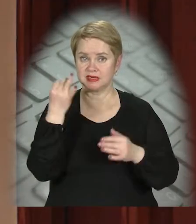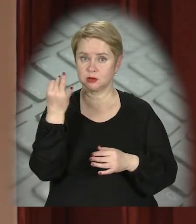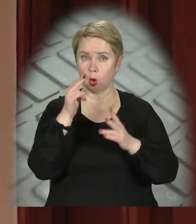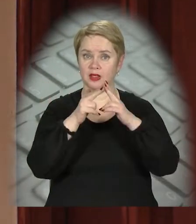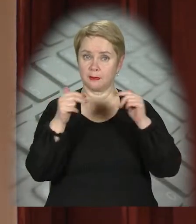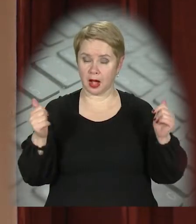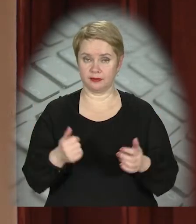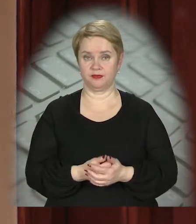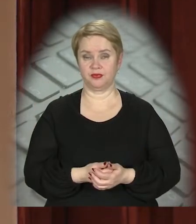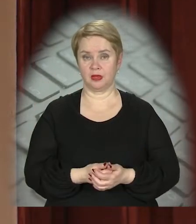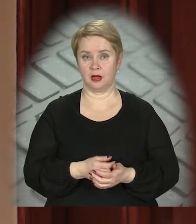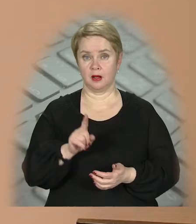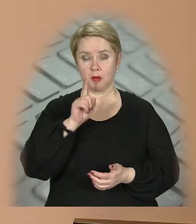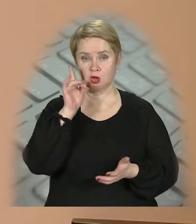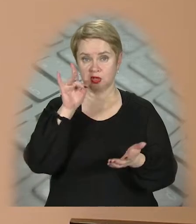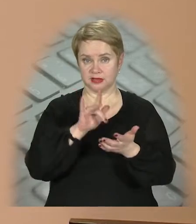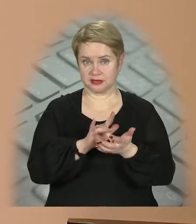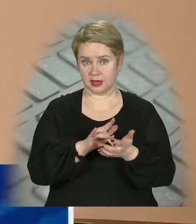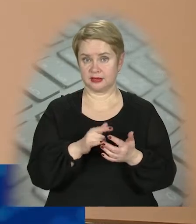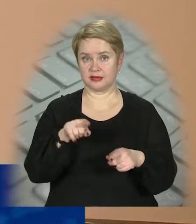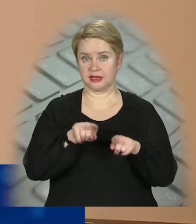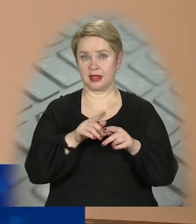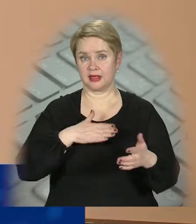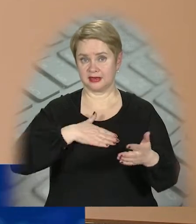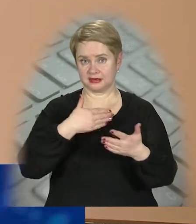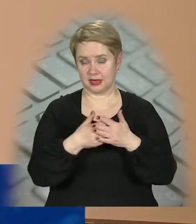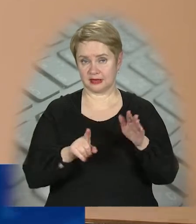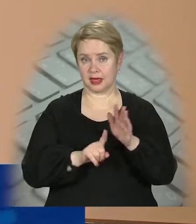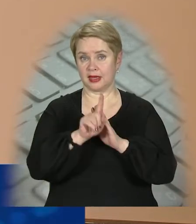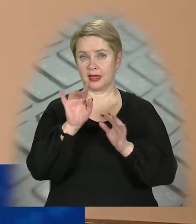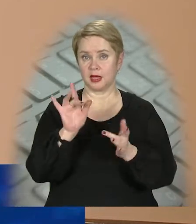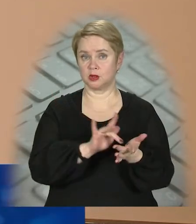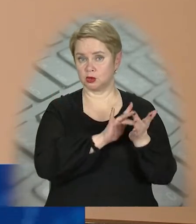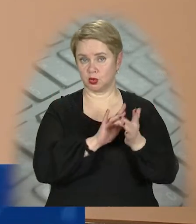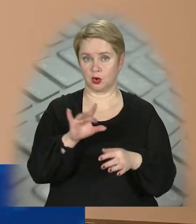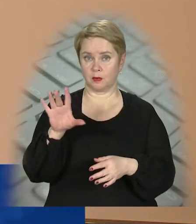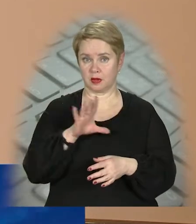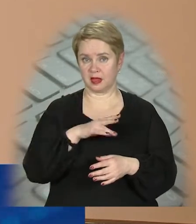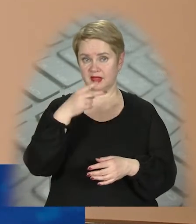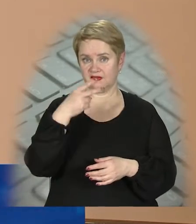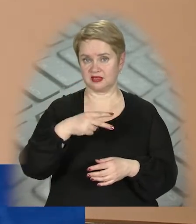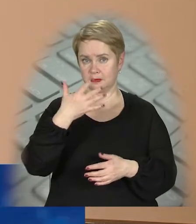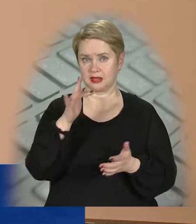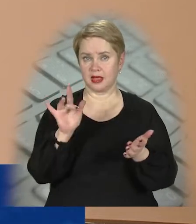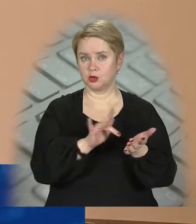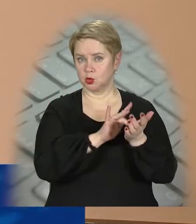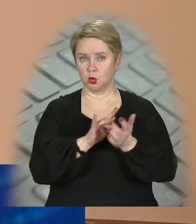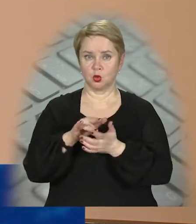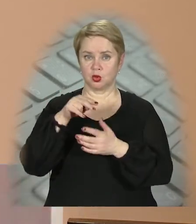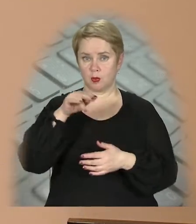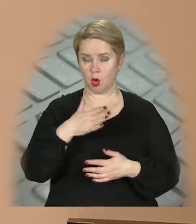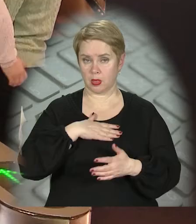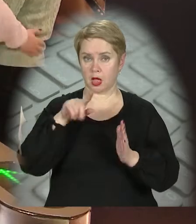історії Дніпра. Молодіжний центр став ініціатором такого циклу екскурсій. Це буде понад 25 екскурсій по